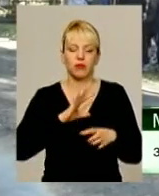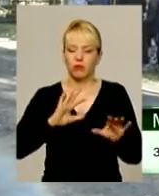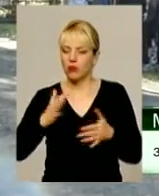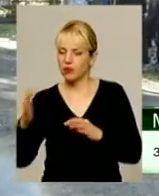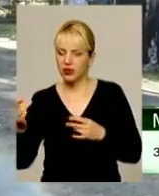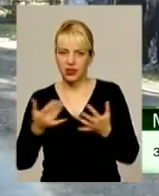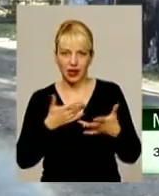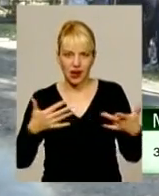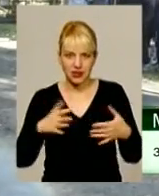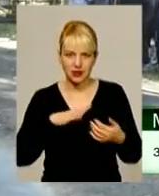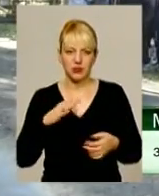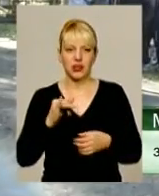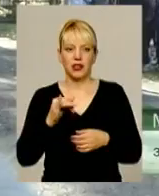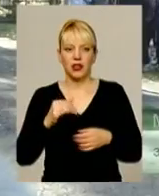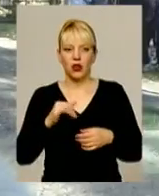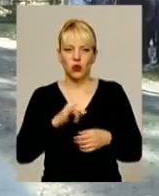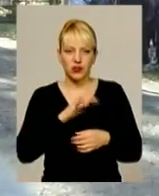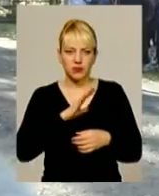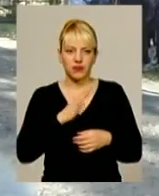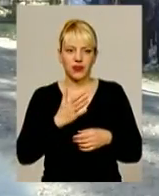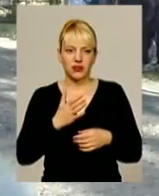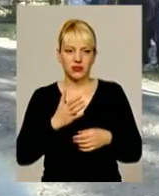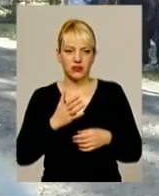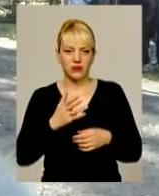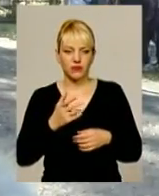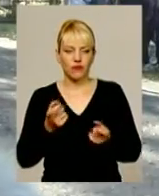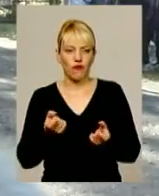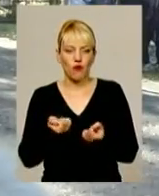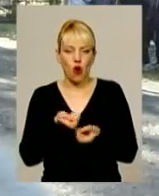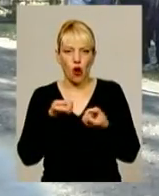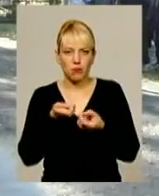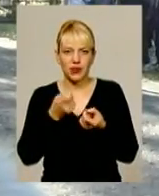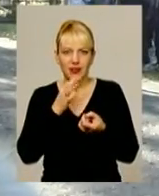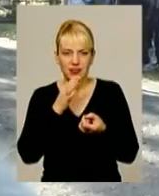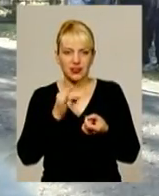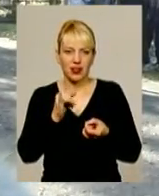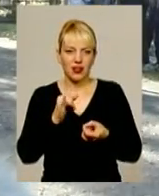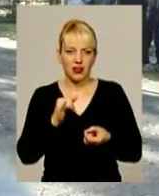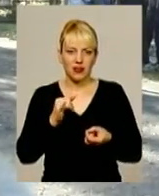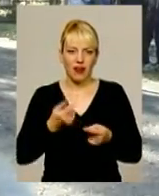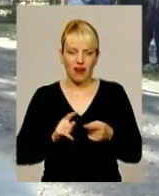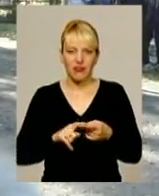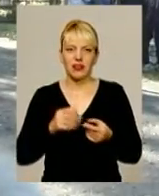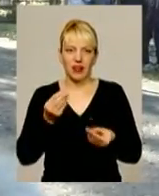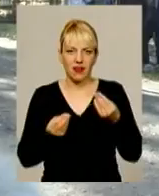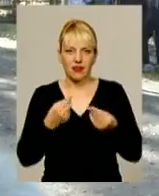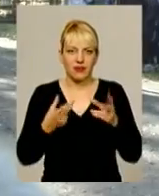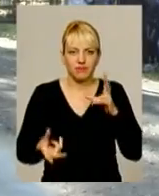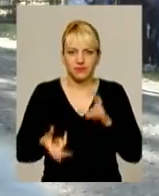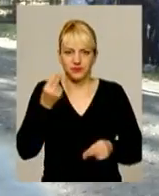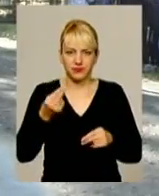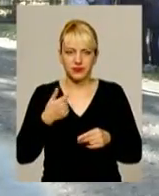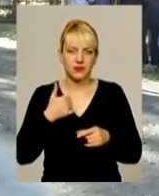їх буває в обріз, а в цій гри нас, я думаю, поперло, прорвало.